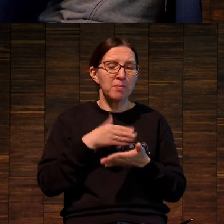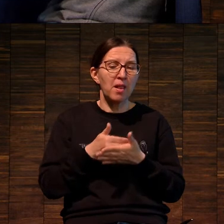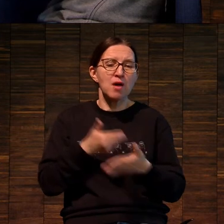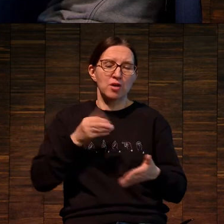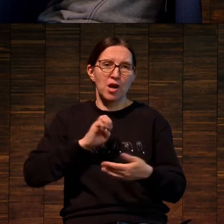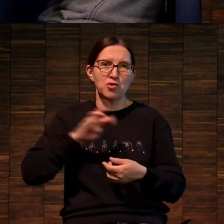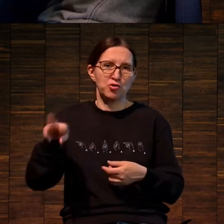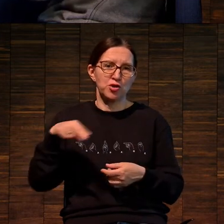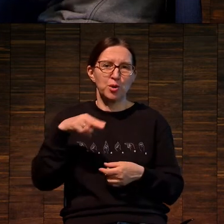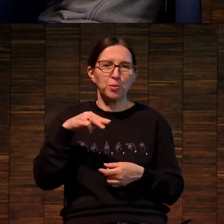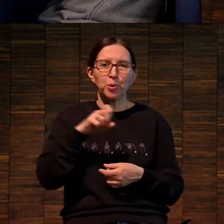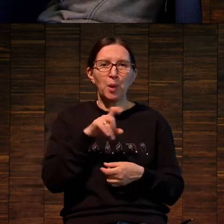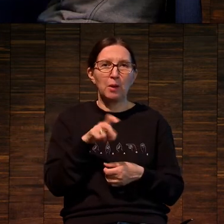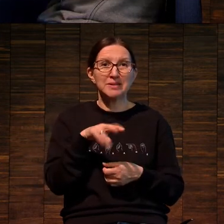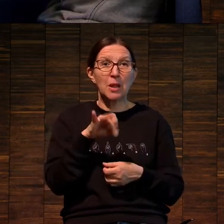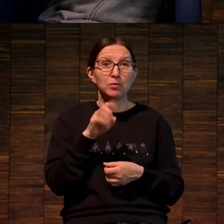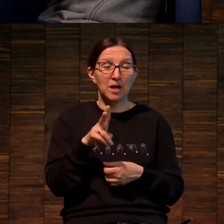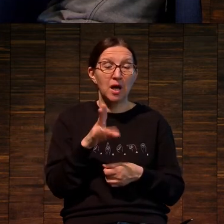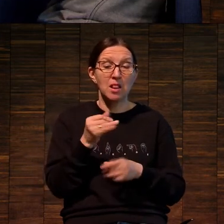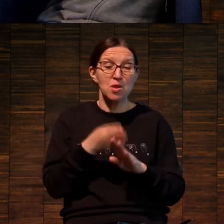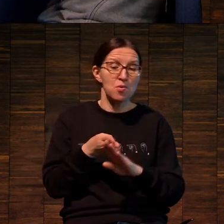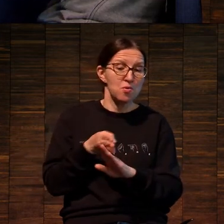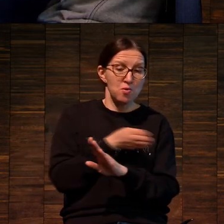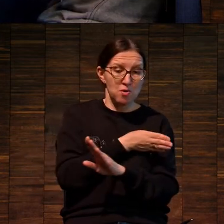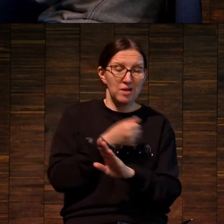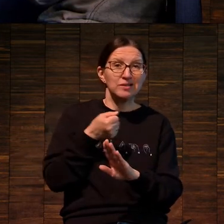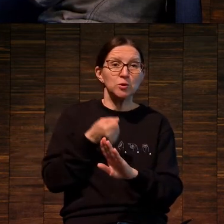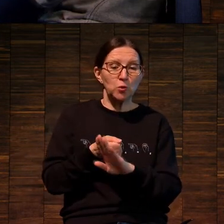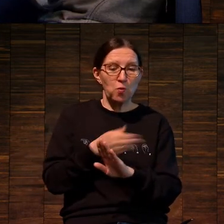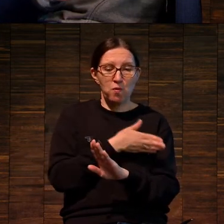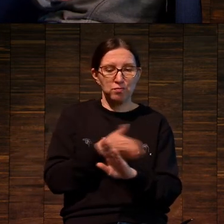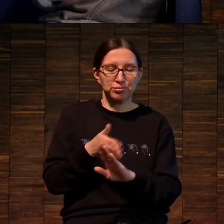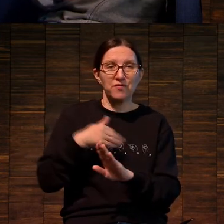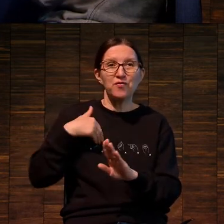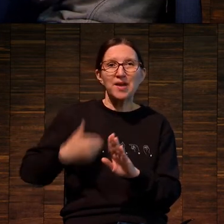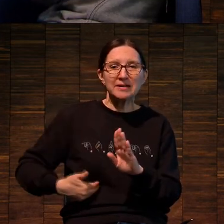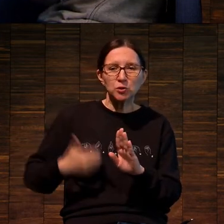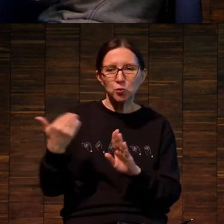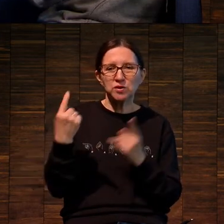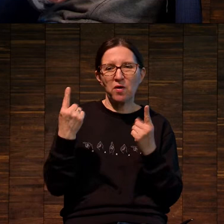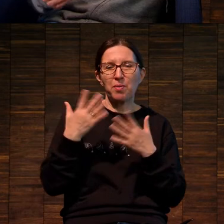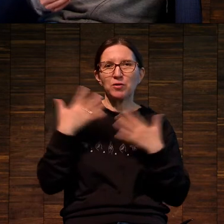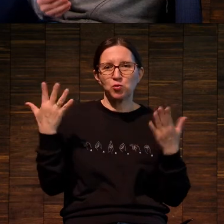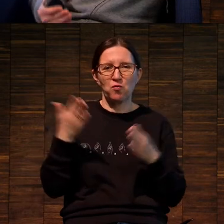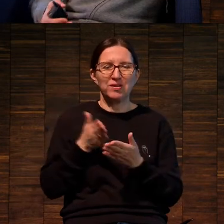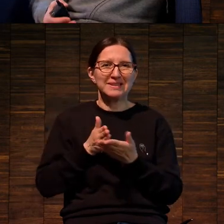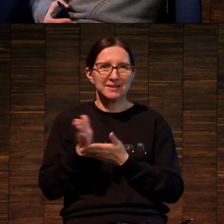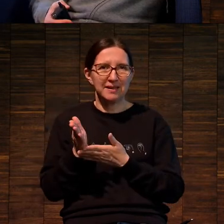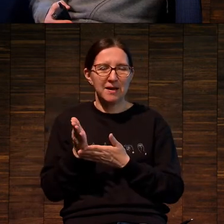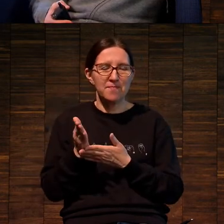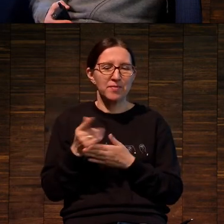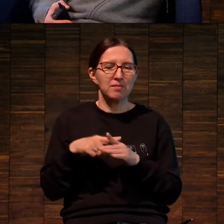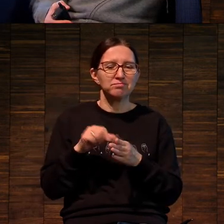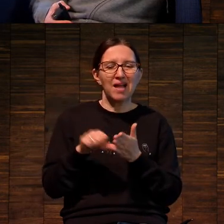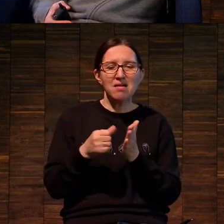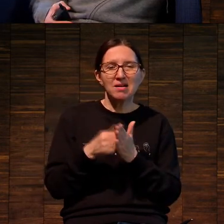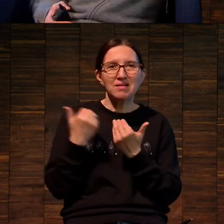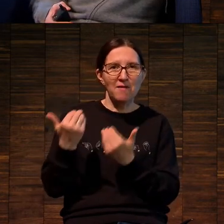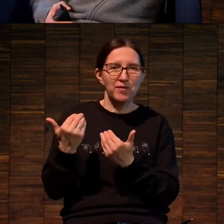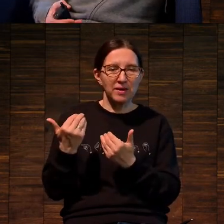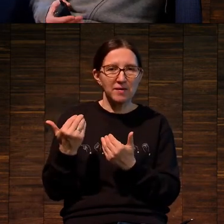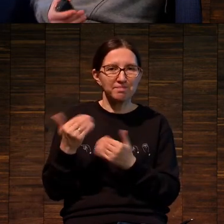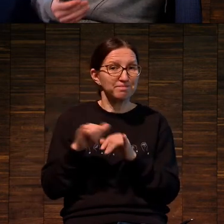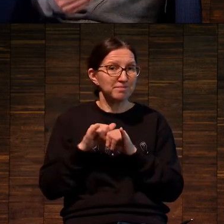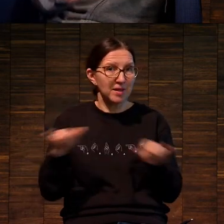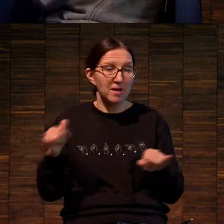все годы до французского большого стиля, я бы сказал, в графике,